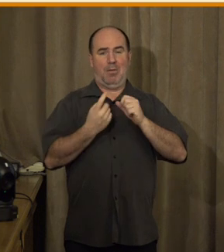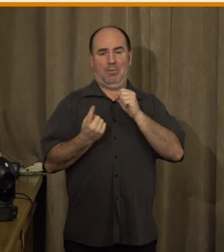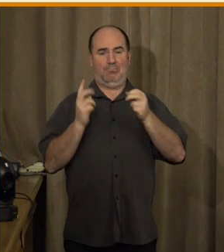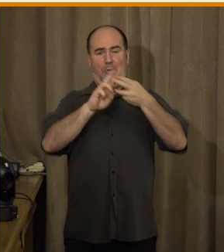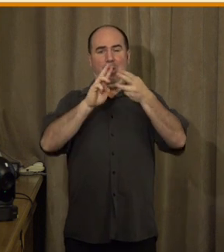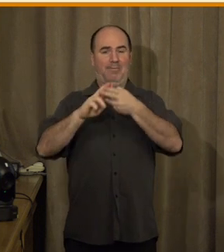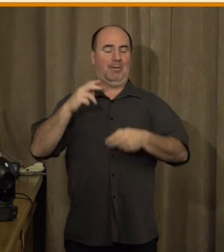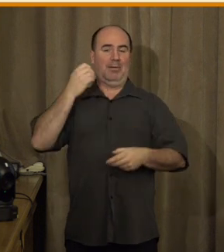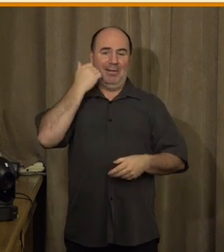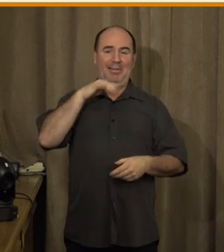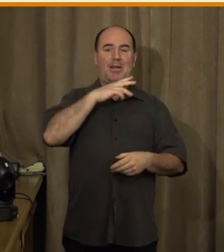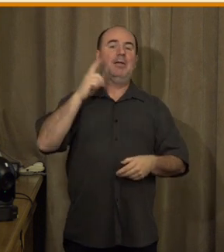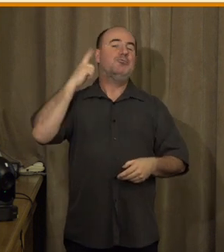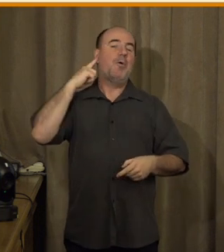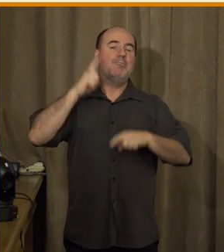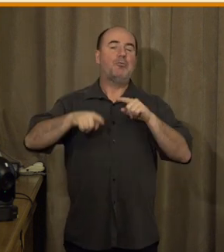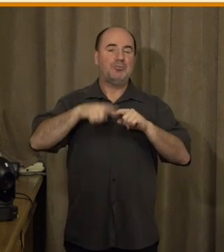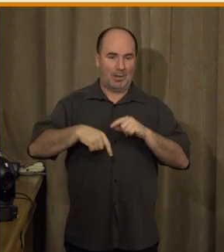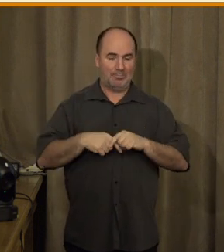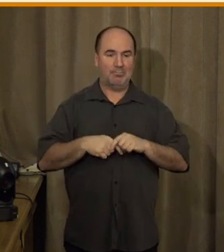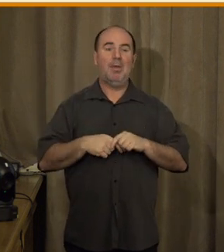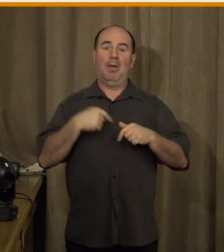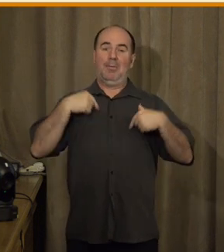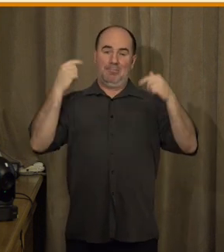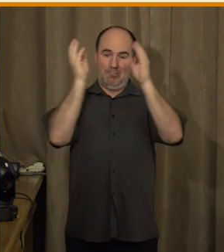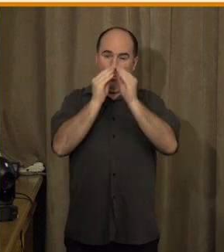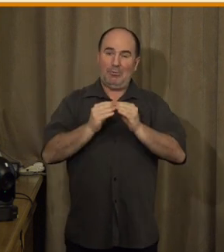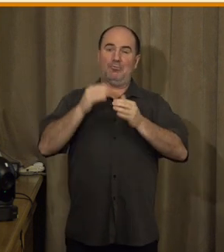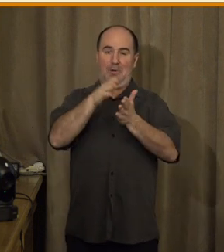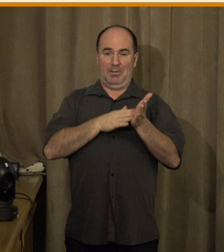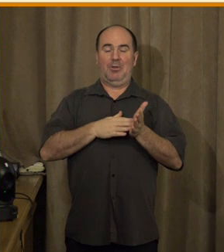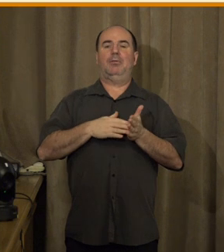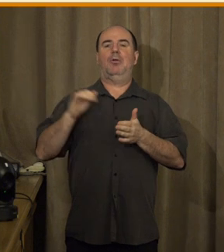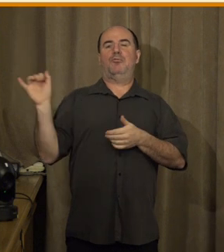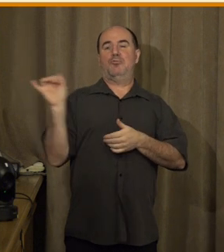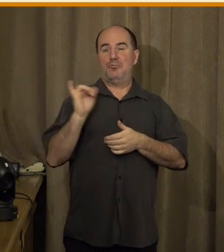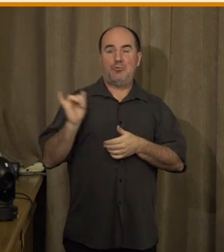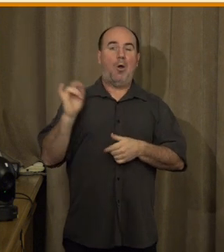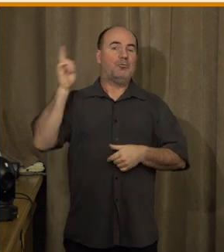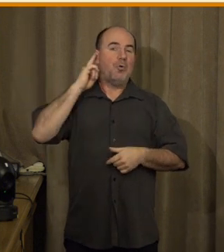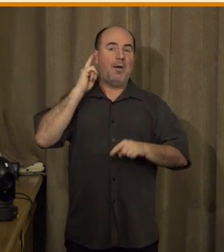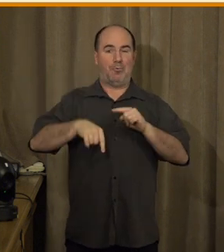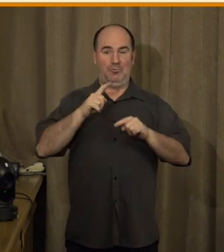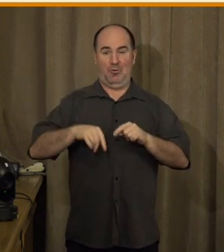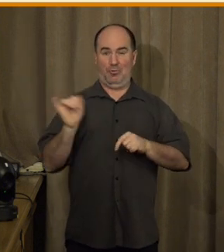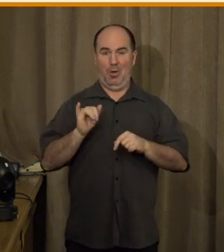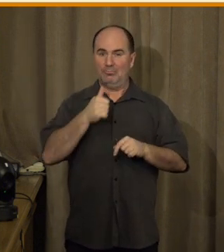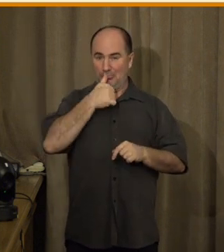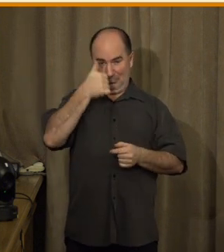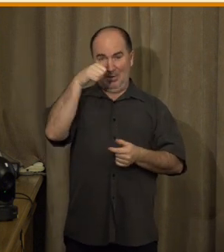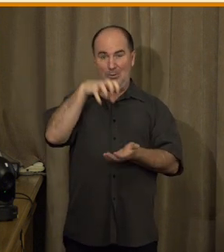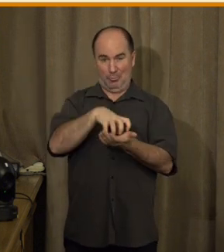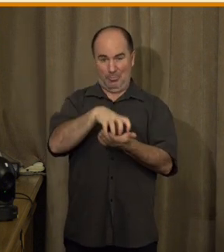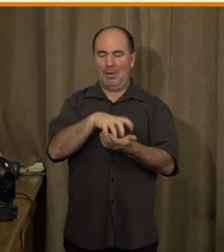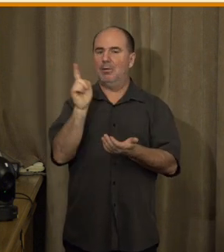tak je nejdříve potřeba vlastně si říct, kdo to vůbec jsou lidé se sluchovým postižením, protože to není jedna skupina, která